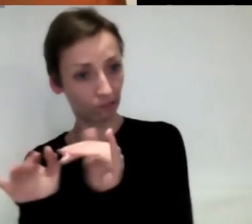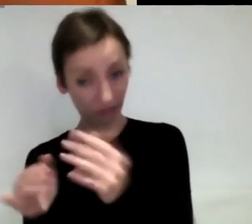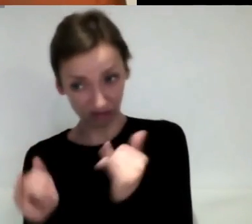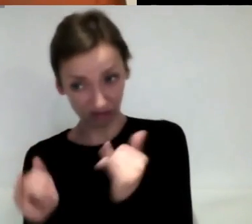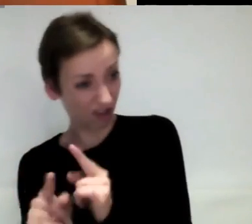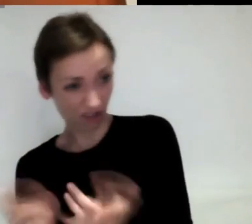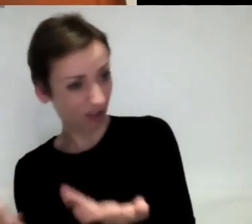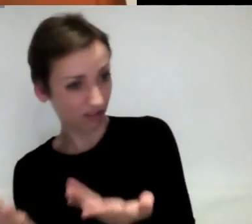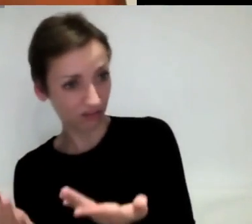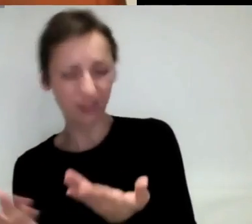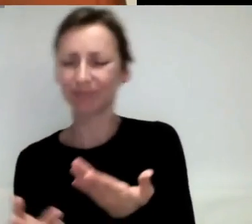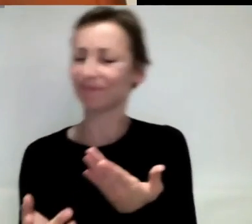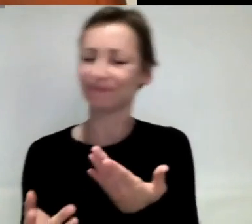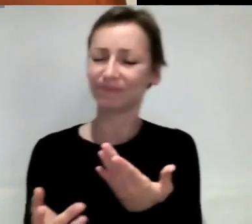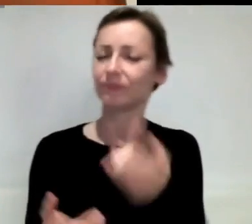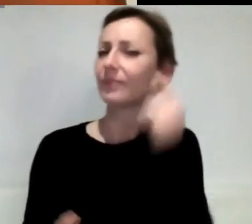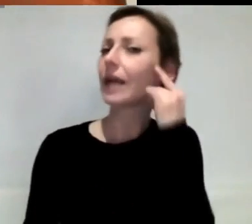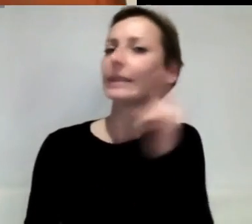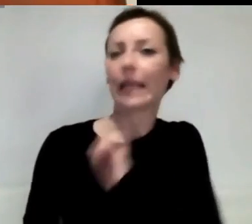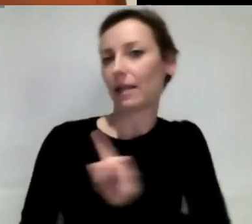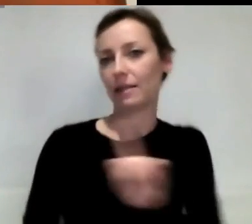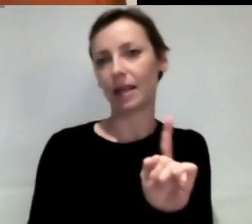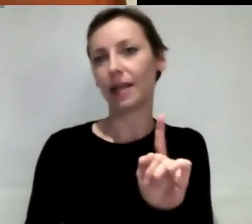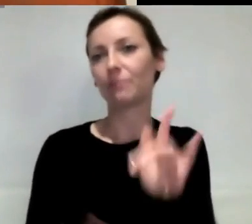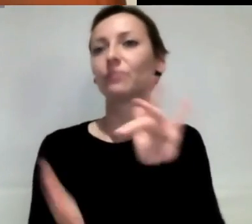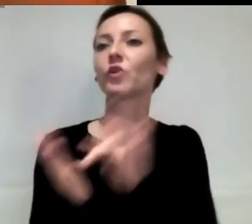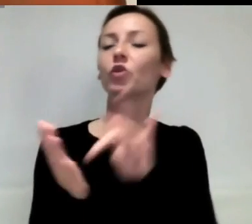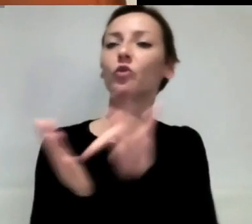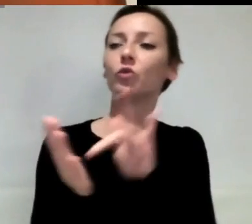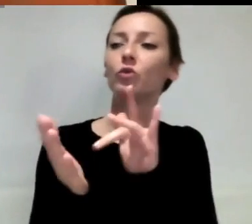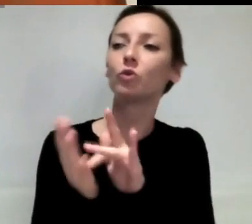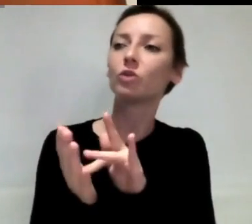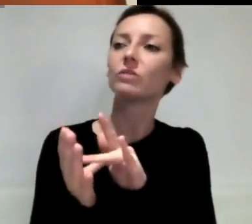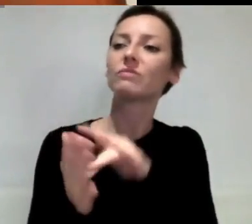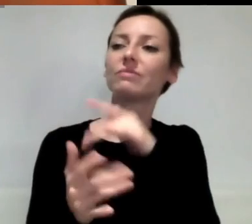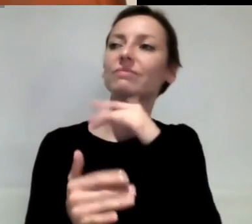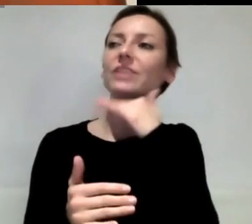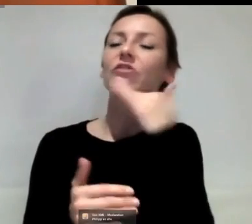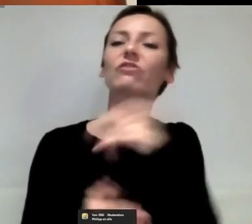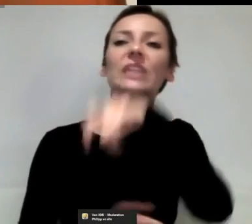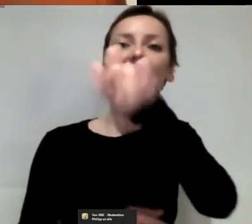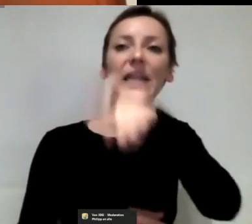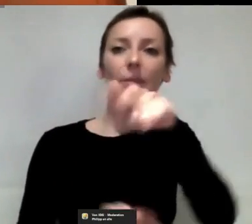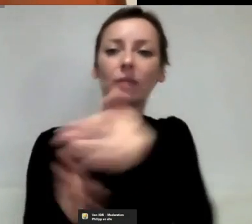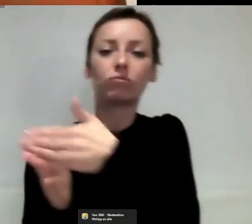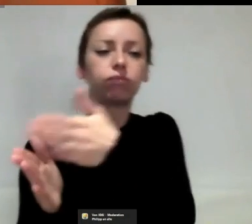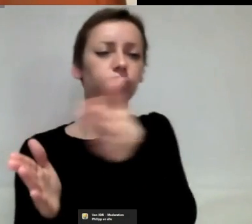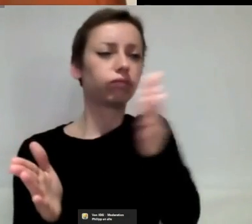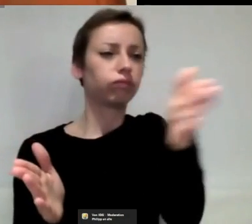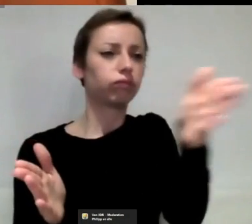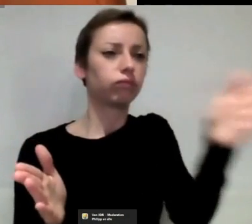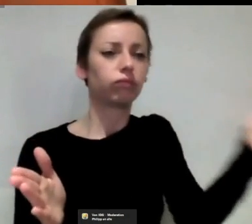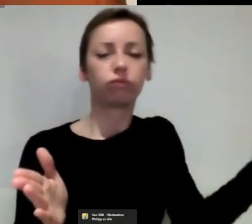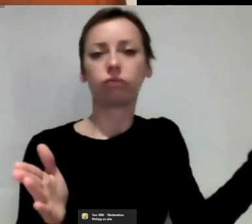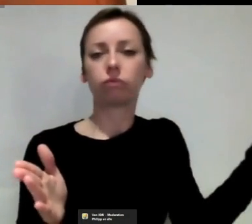weil zum einen es eine sehr große Bandbreite an Menschen gibt, die eingeladen sind. Also es sind oft nicht nur